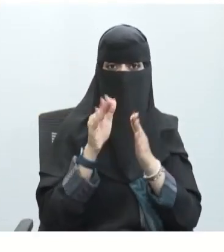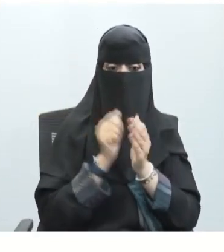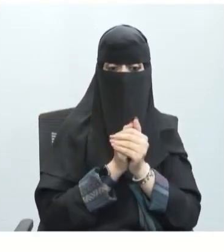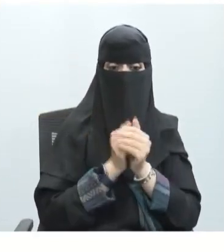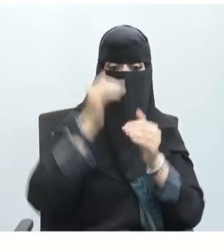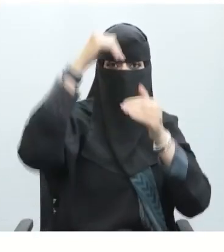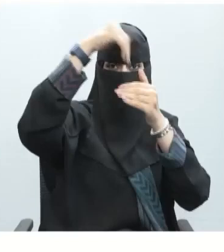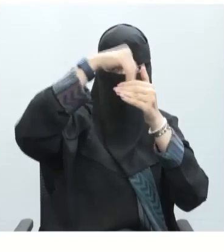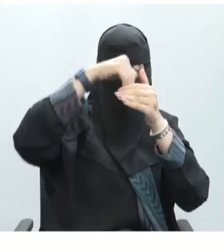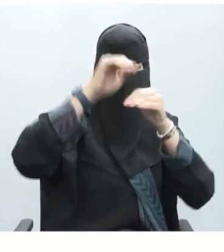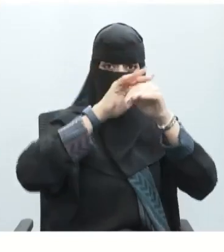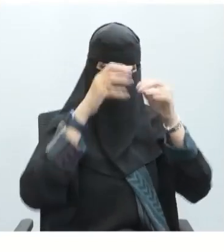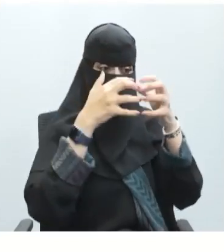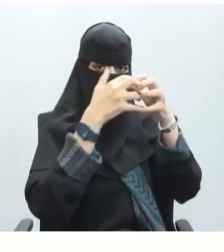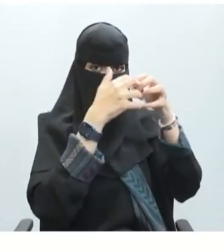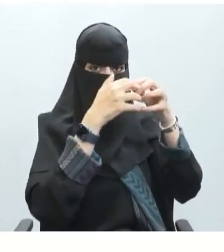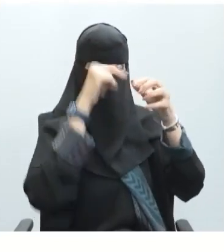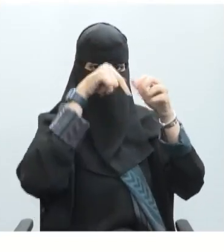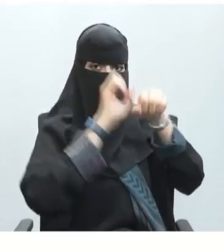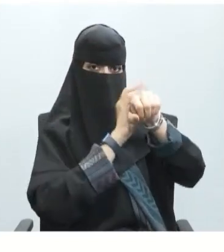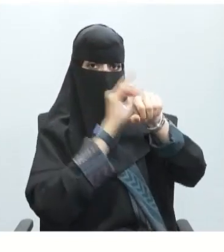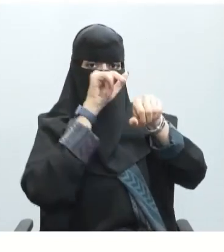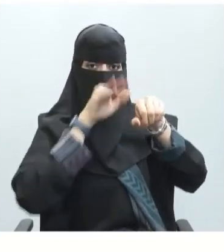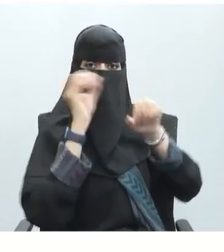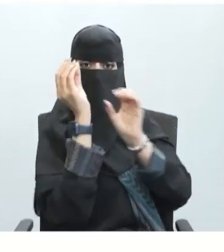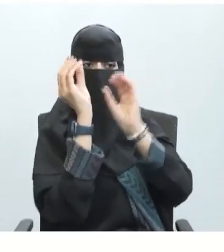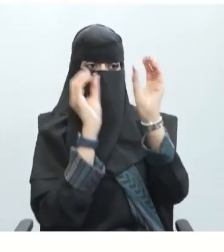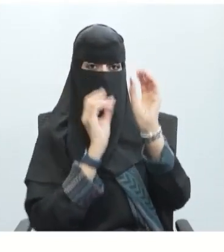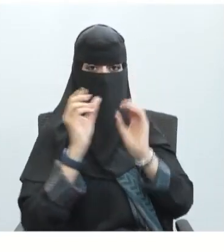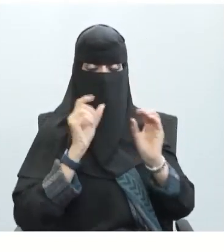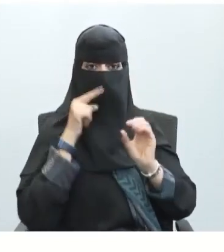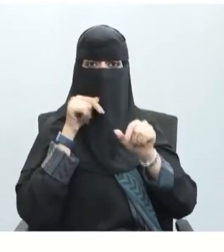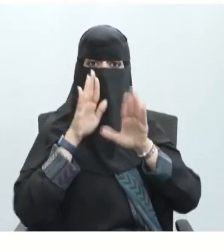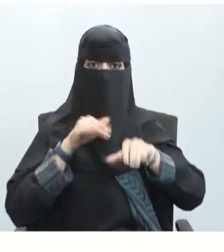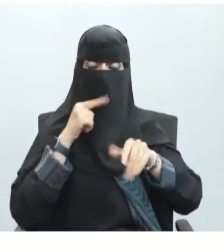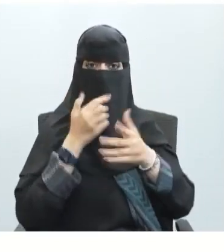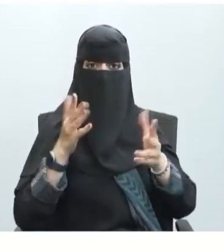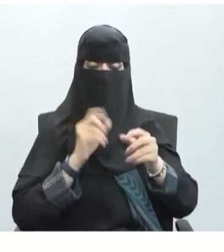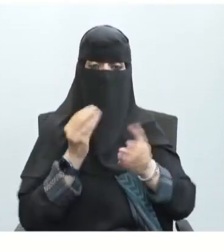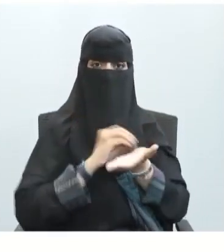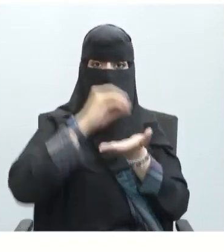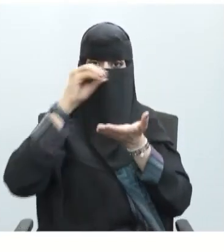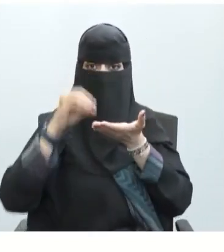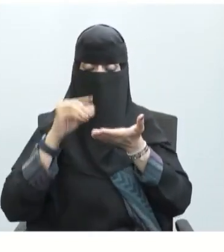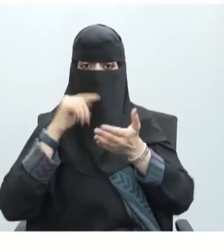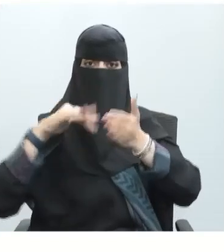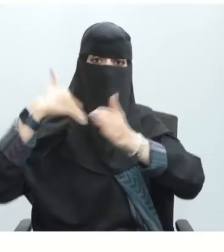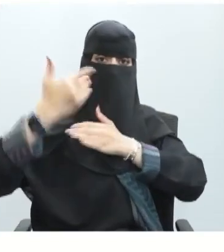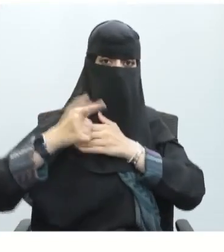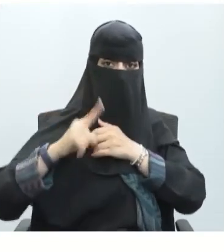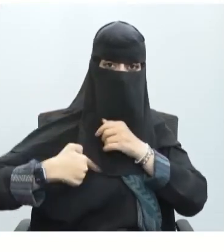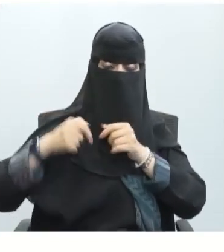وداخل هذا التشابك العصبي حويصلات مليئة بهذه النواقل ثم يحدث ما